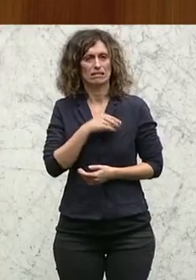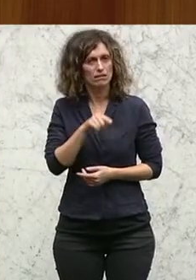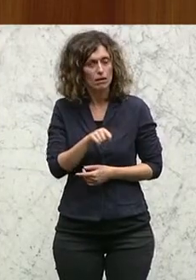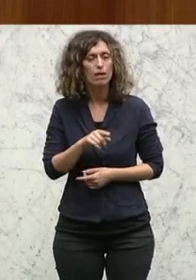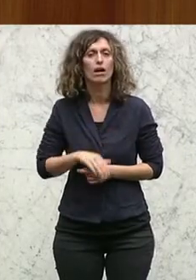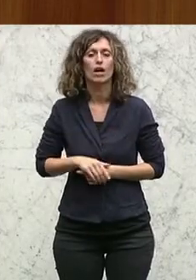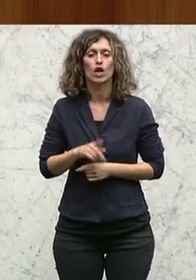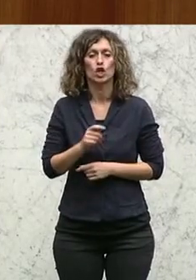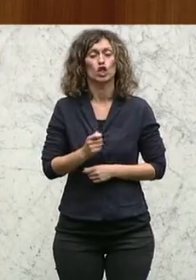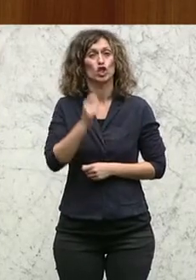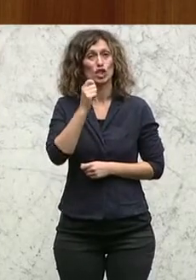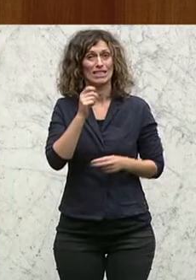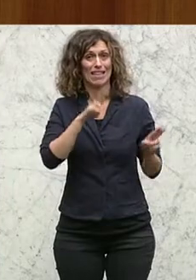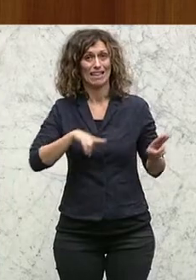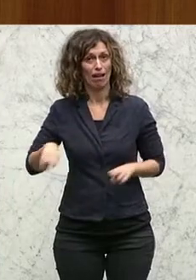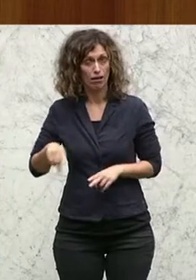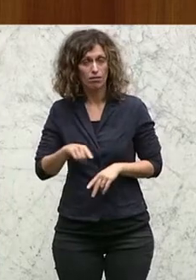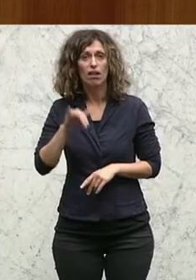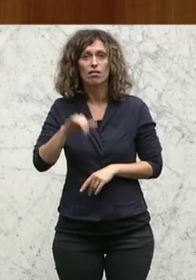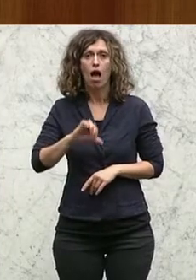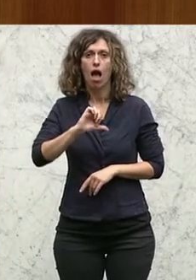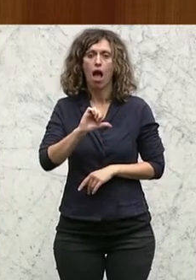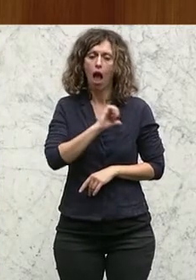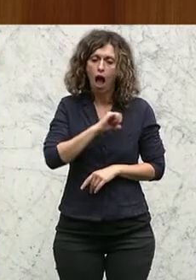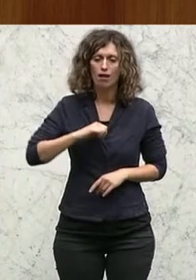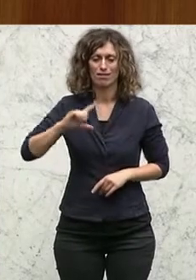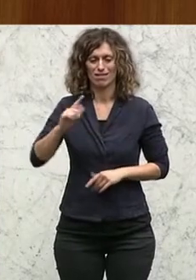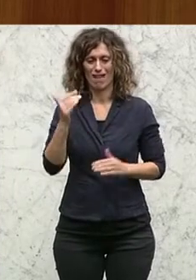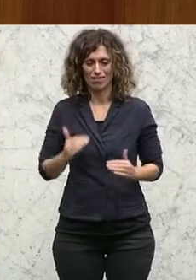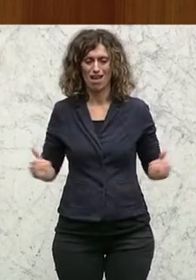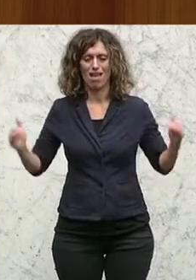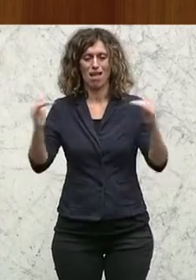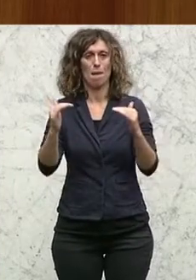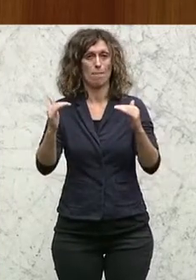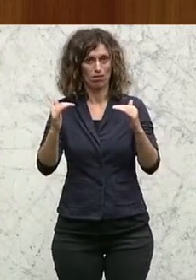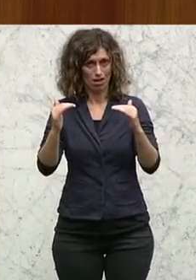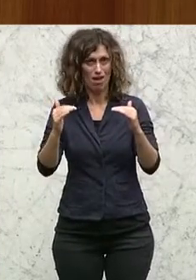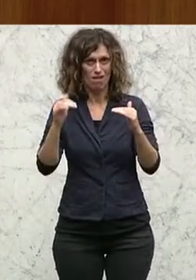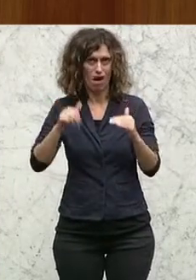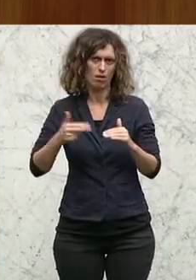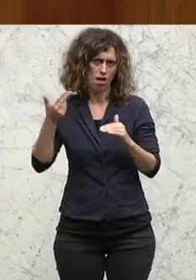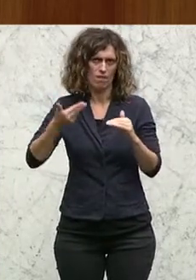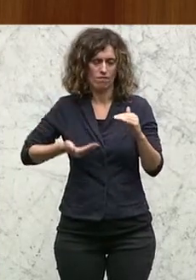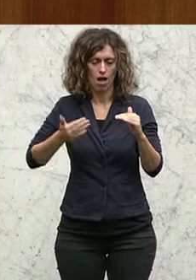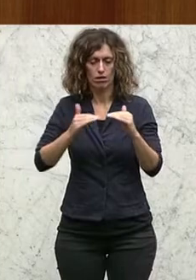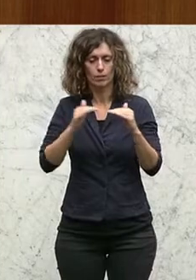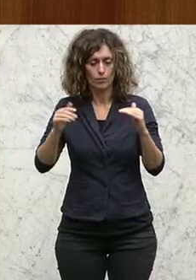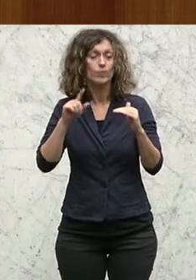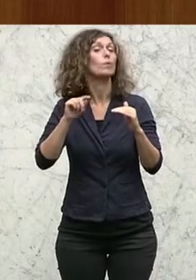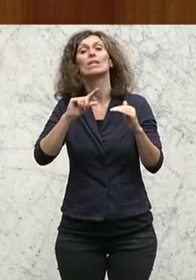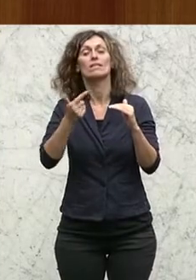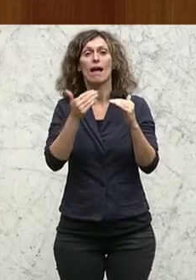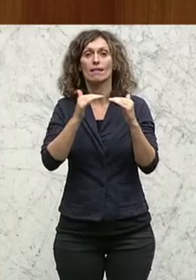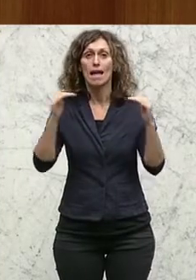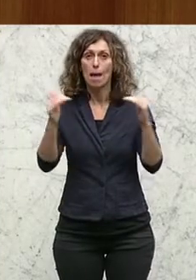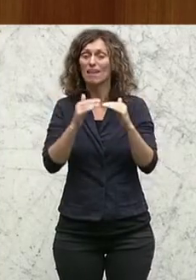haben eine eigene zweite Ebene eingezogen, das wurde nachverhandelt. Aber diese zweite Ebene,